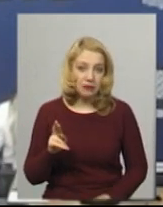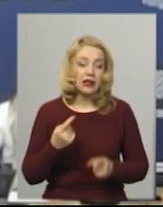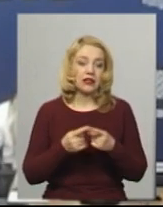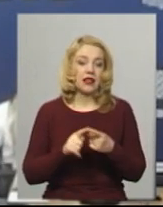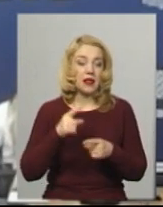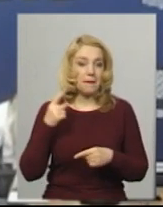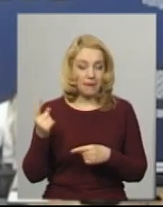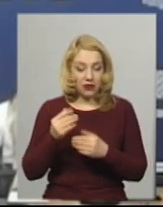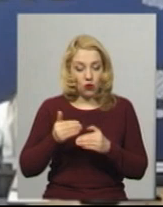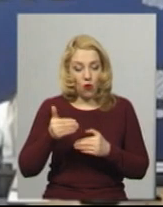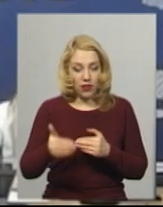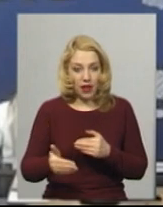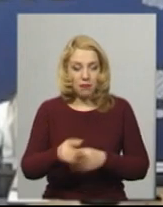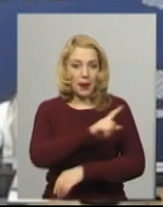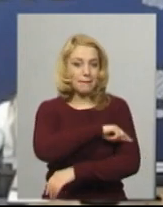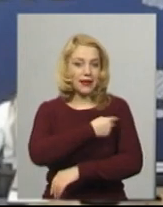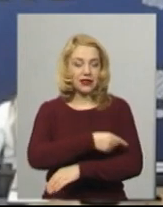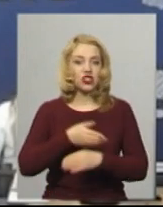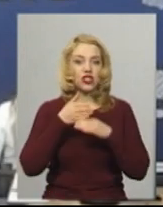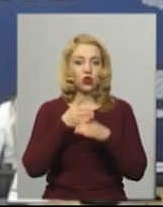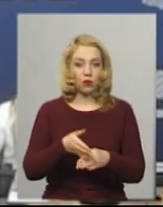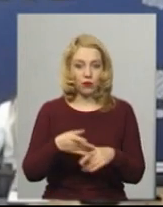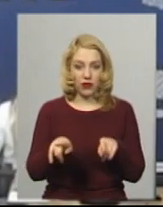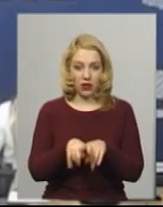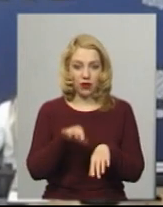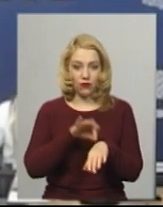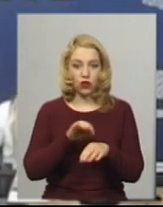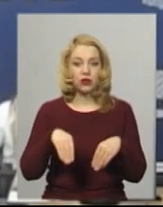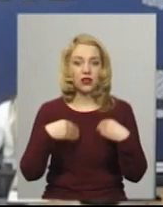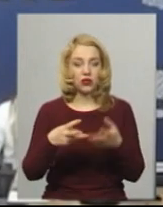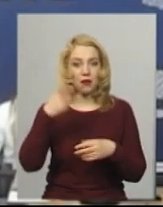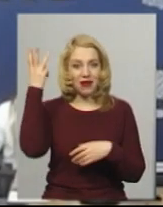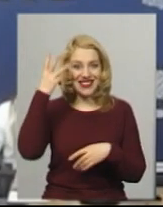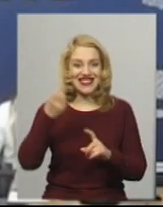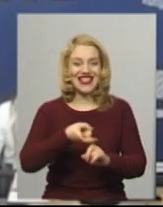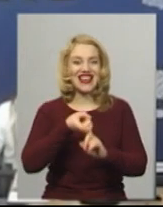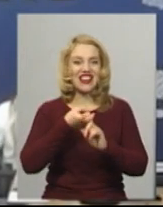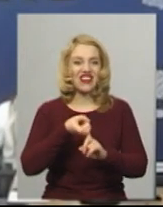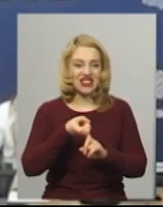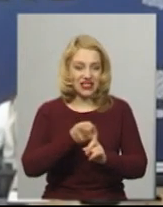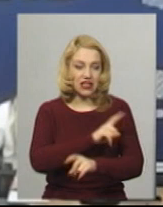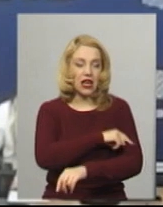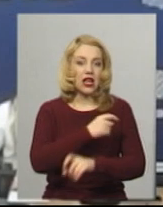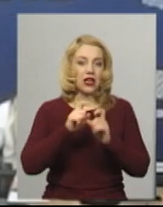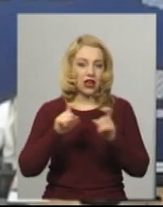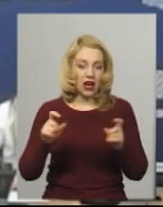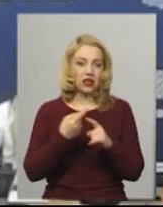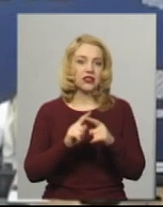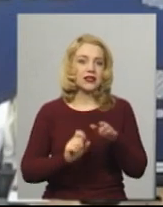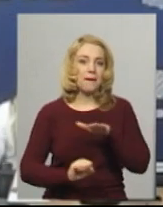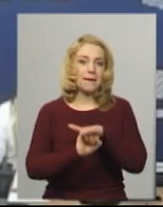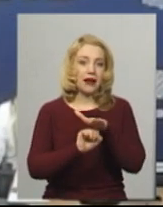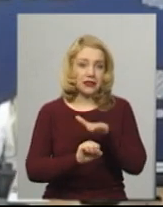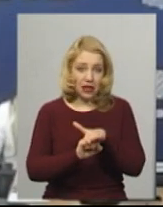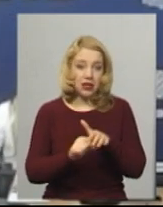першому етапі медична допомога таким хворим надається в Хмельницькій інфекційній лікарні. Вона наразі є госпітальною базою